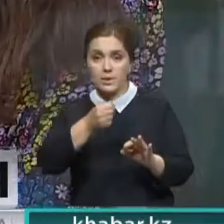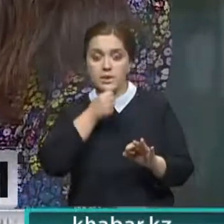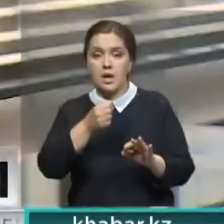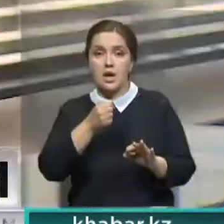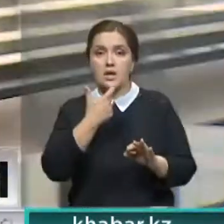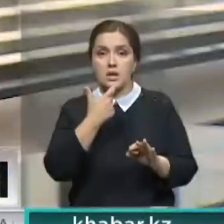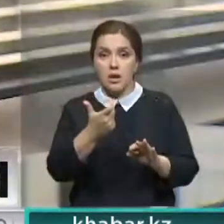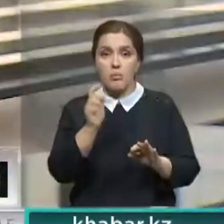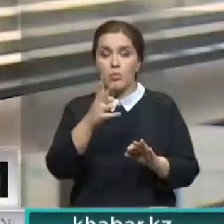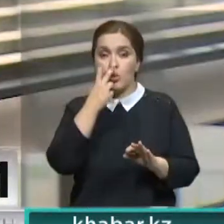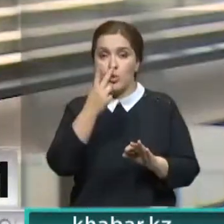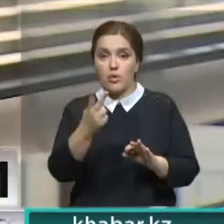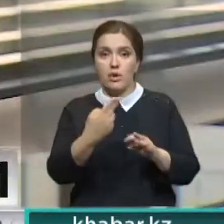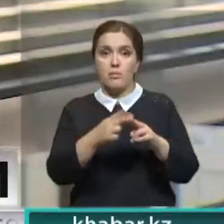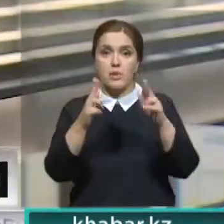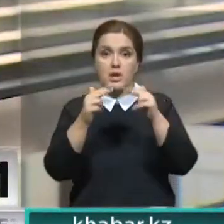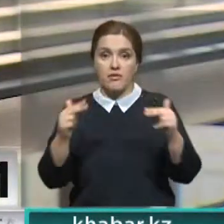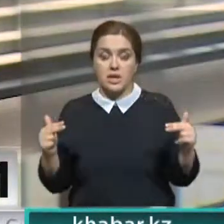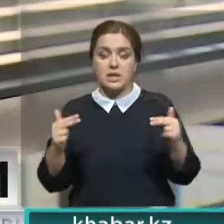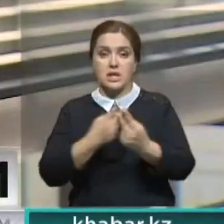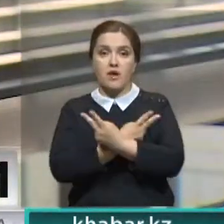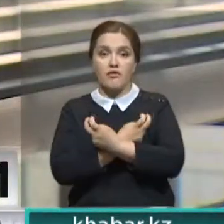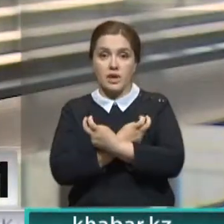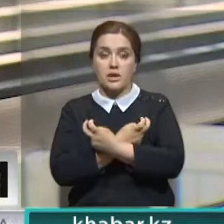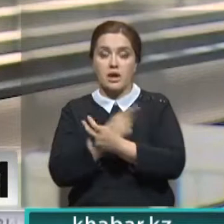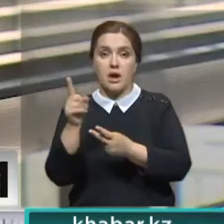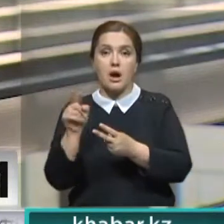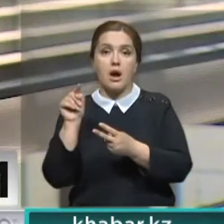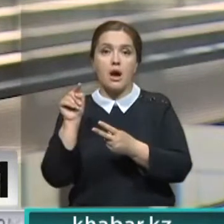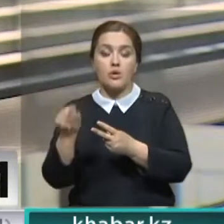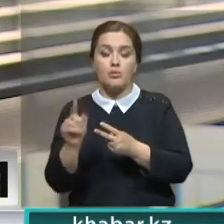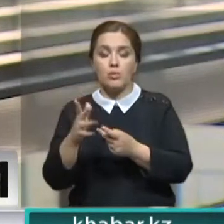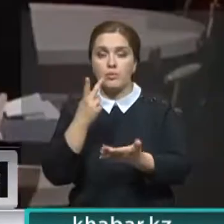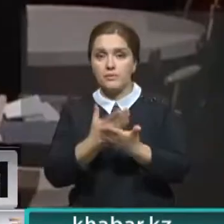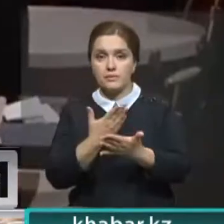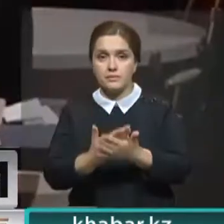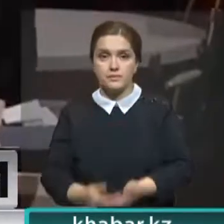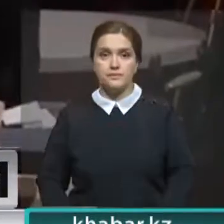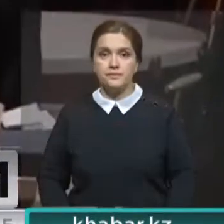зритель увидит дворец Шенбрун в Вене, откуда и будет происходить данная трансляция.